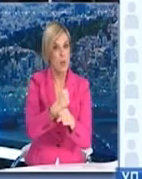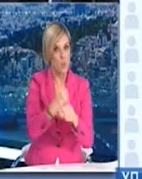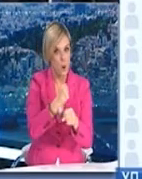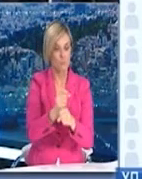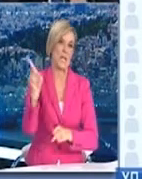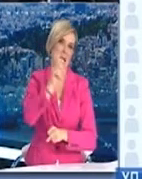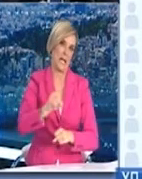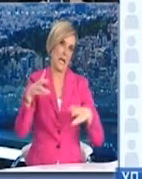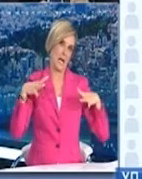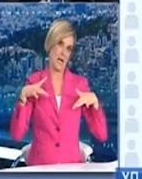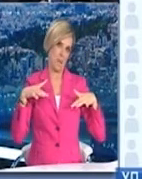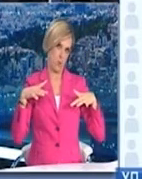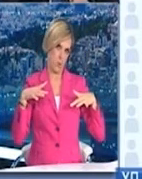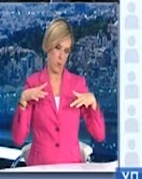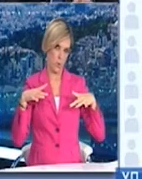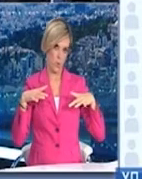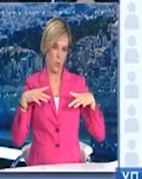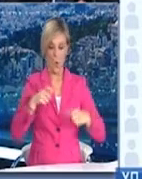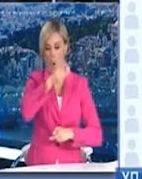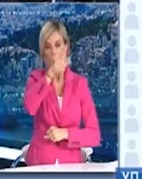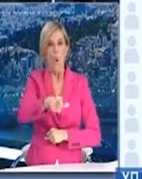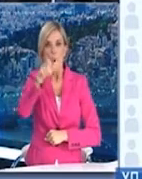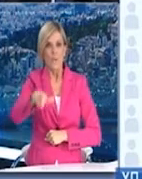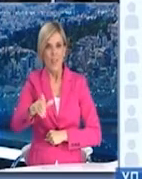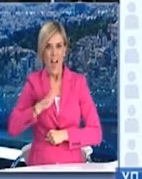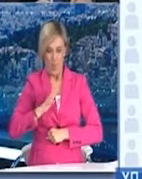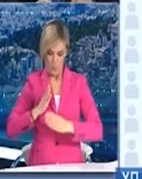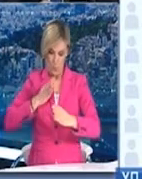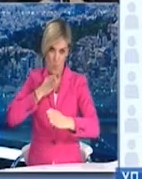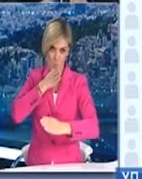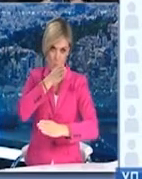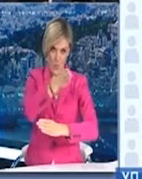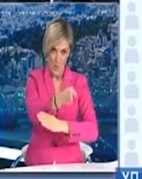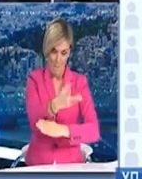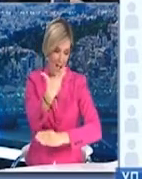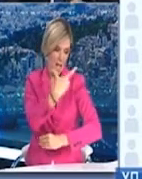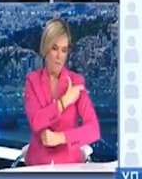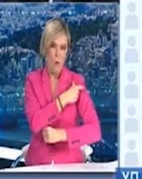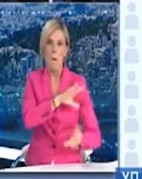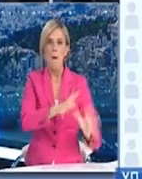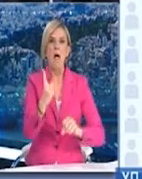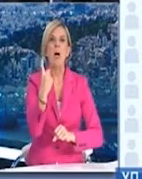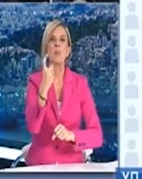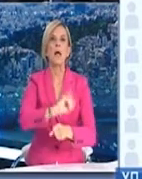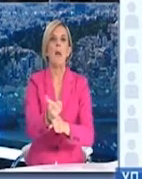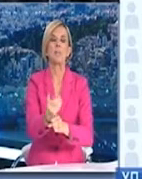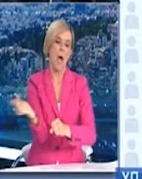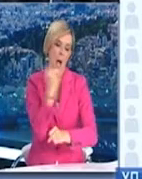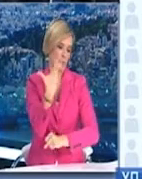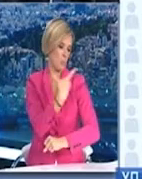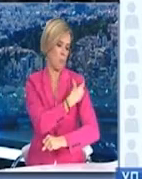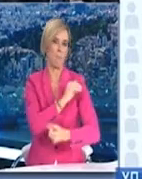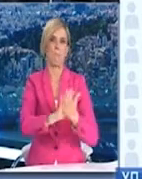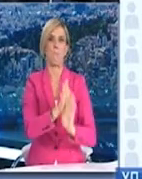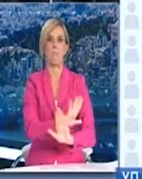κάθε συμπολίτης μας θα χρειαστεί 10 λεπτά πάνω-κάτω προκειμένου να εμβολιαστεί. Αν χρειαστεί